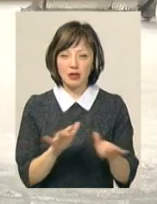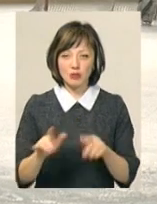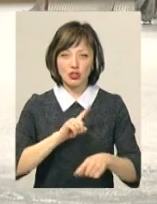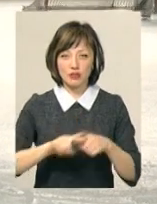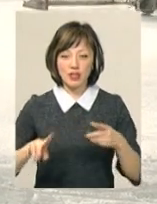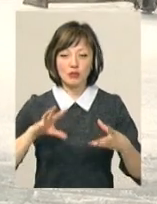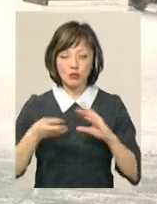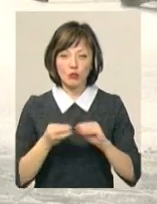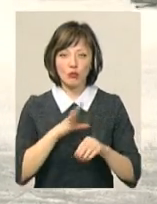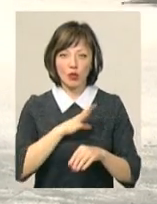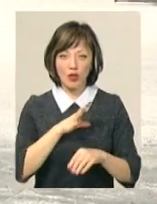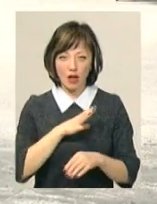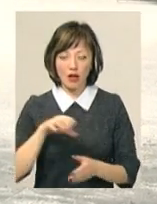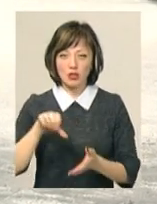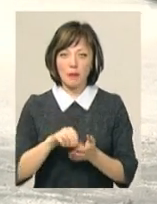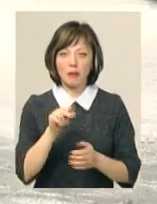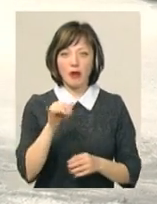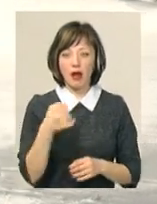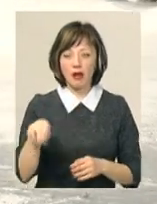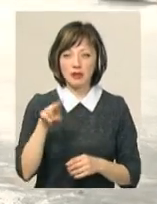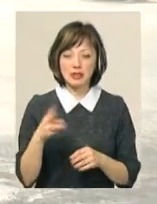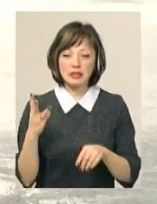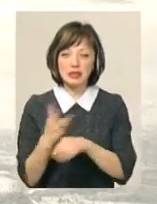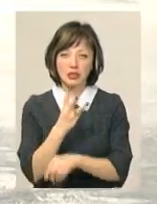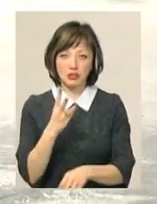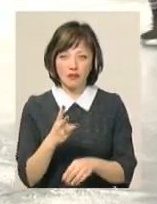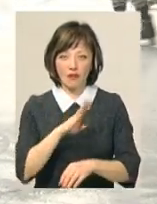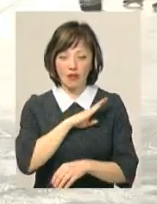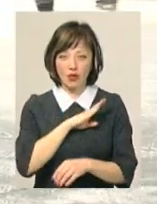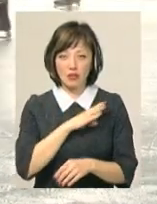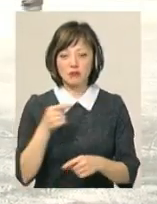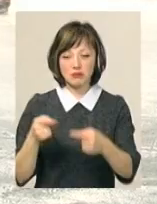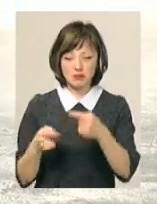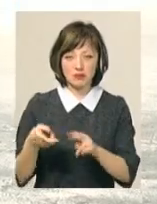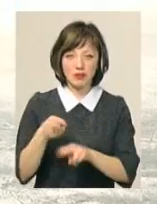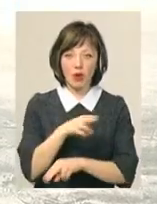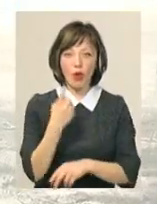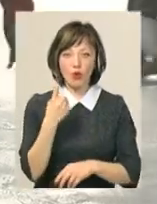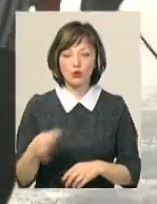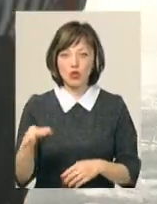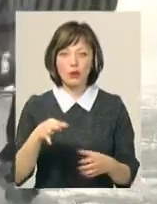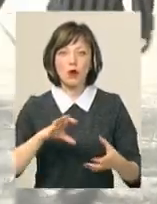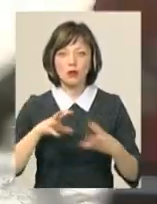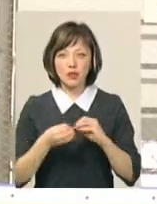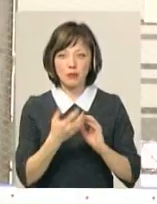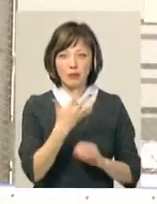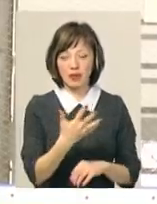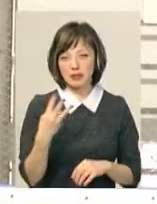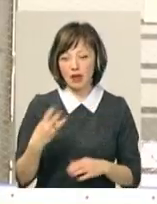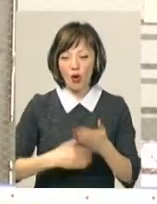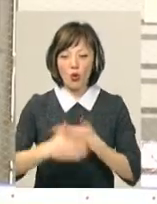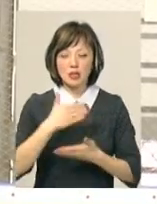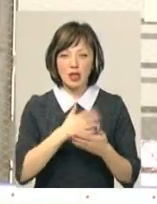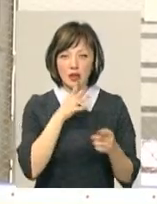результативнішими були хокеїсти «Прайду». Вони тричі влучили в ворота «Подолян», опоненти спромоглися на одну шайбу. Результат – 5-3. Та